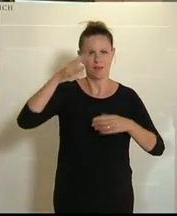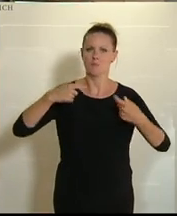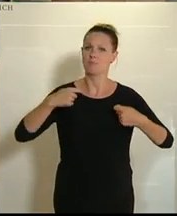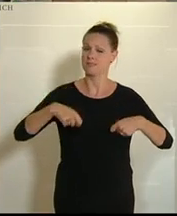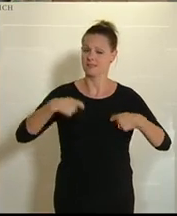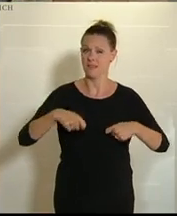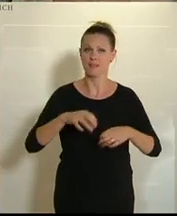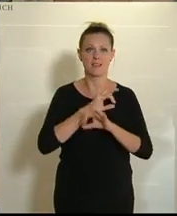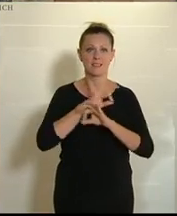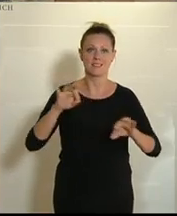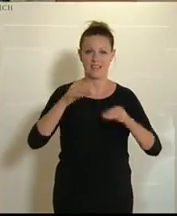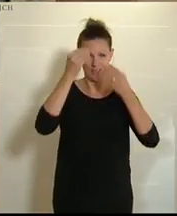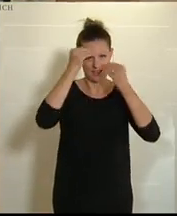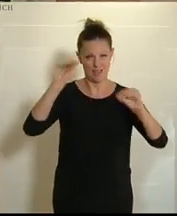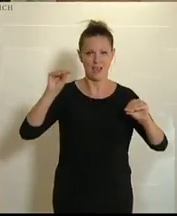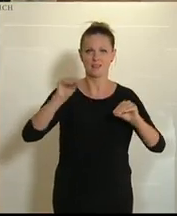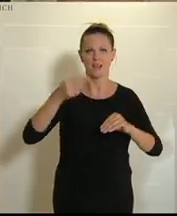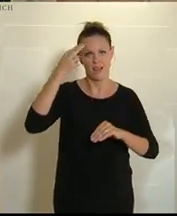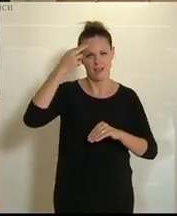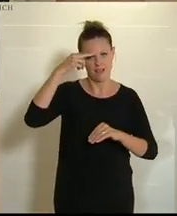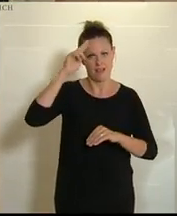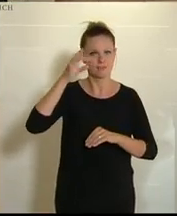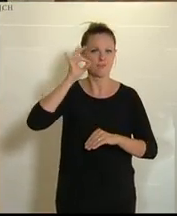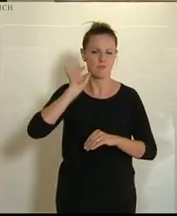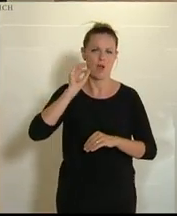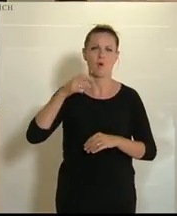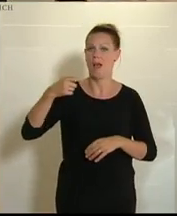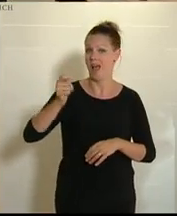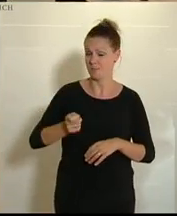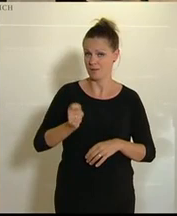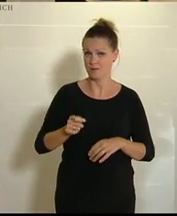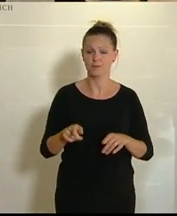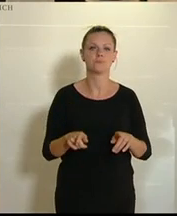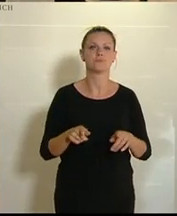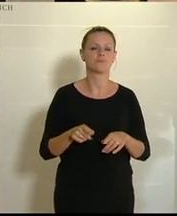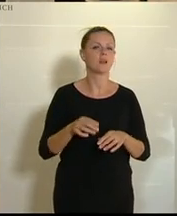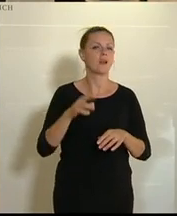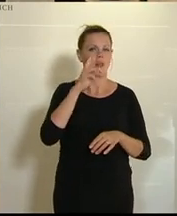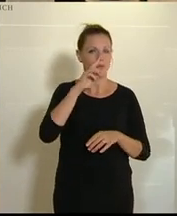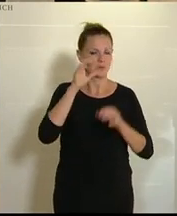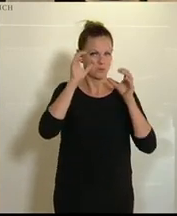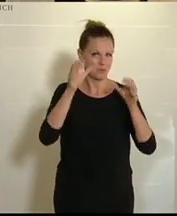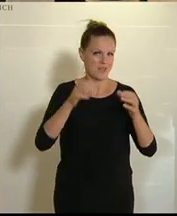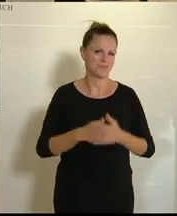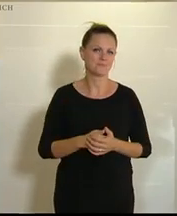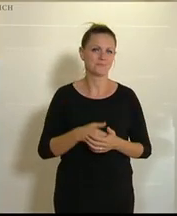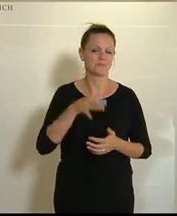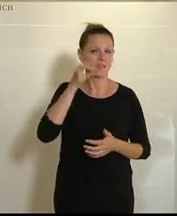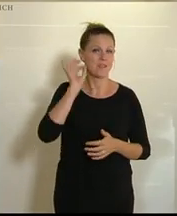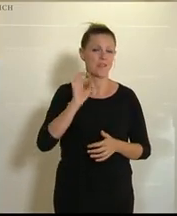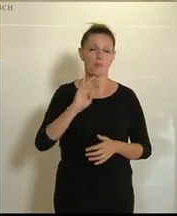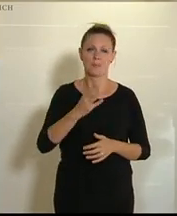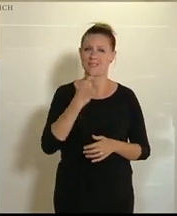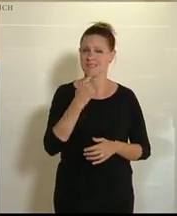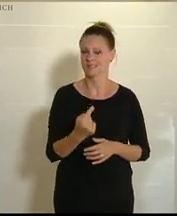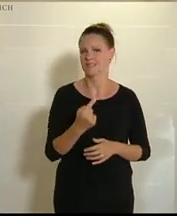Und die Technologieministerin ist am Wort, die Norik Gewessler, die Grünen. Eva Bliemlinger hat es einen Meilenstein genannt, das